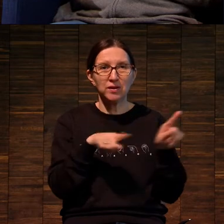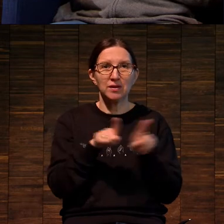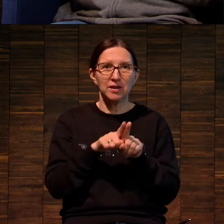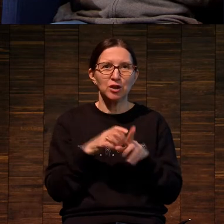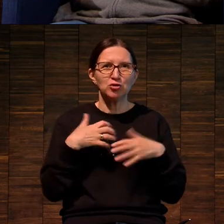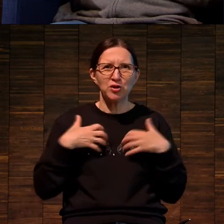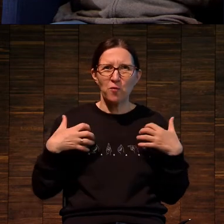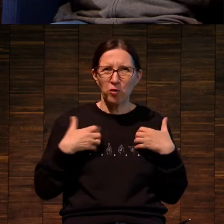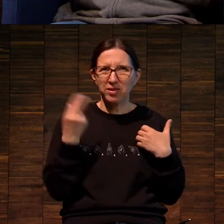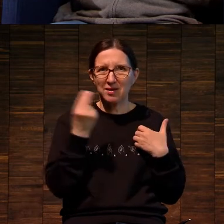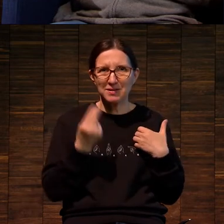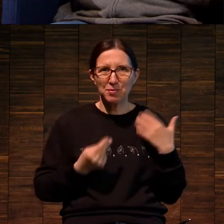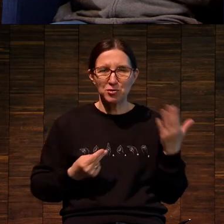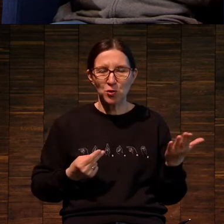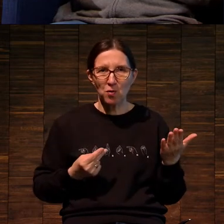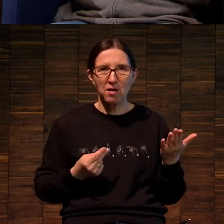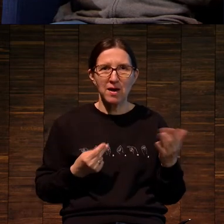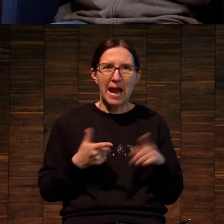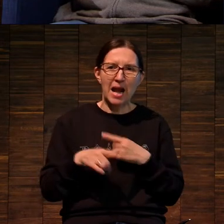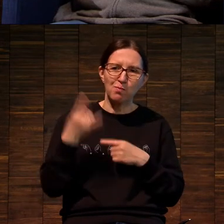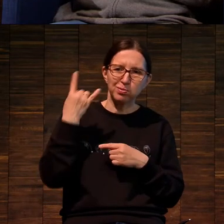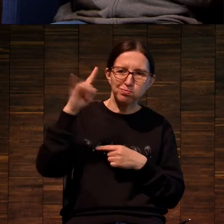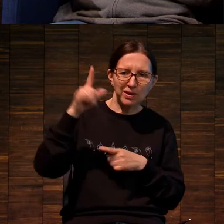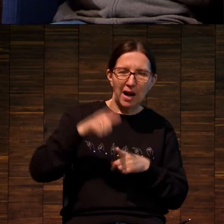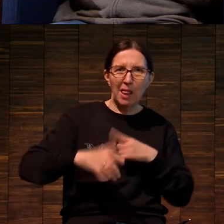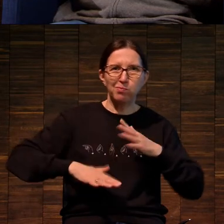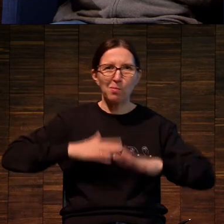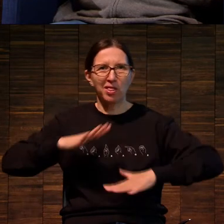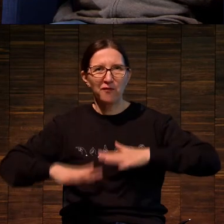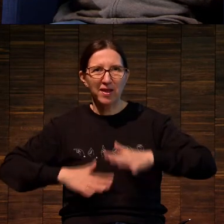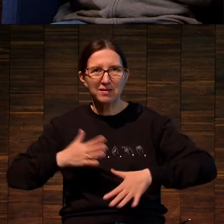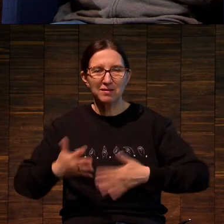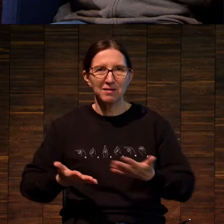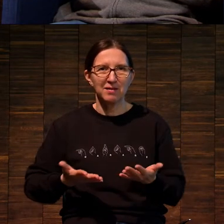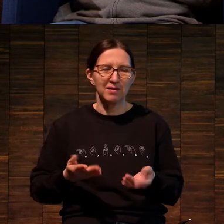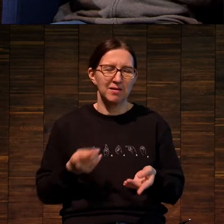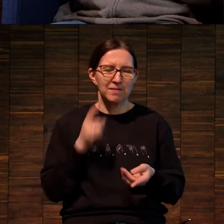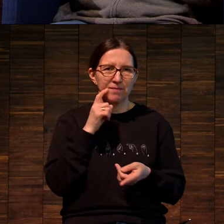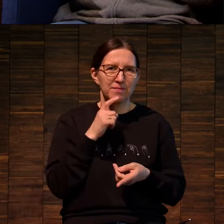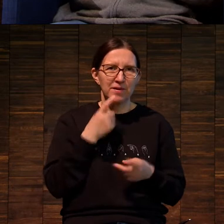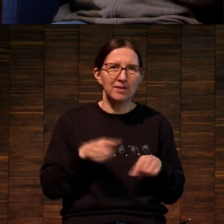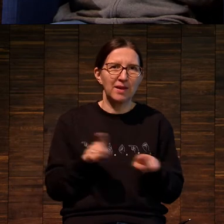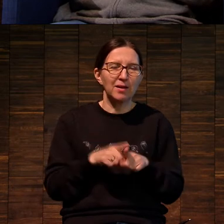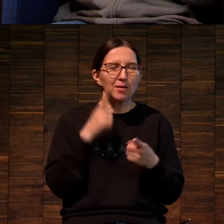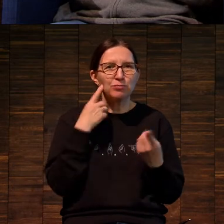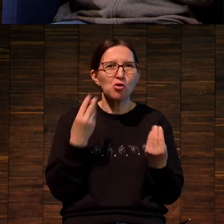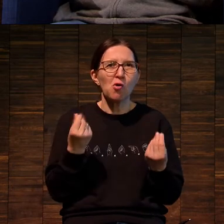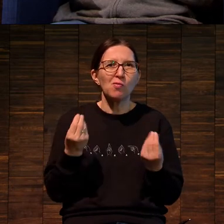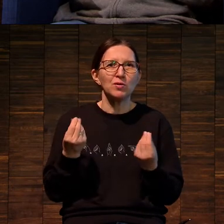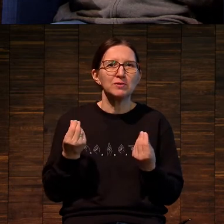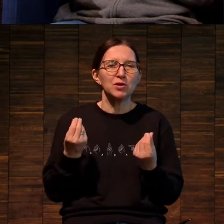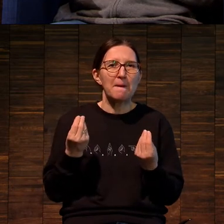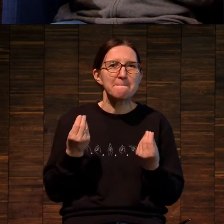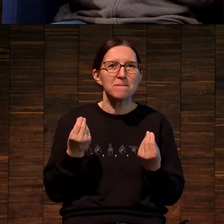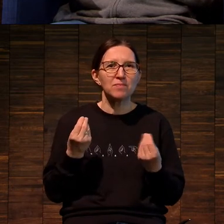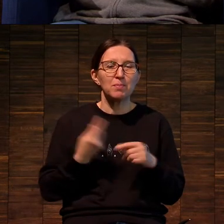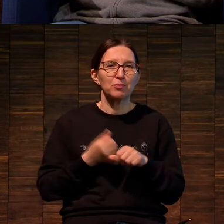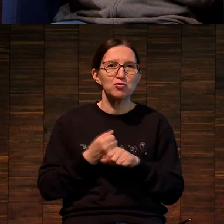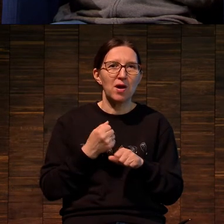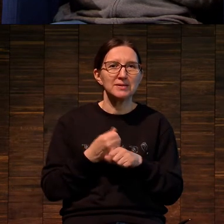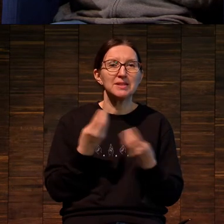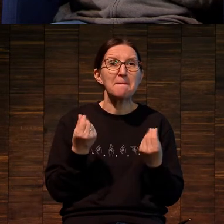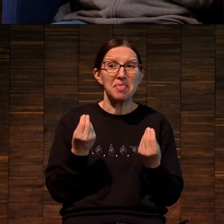такое животное, которое то ли бык, то ли медведь, ну как бы биржевые вот эти вот бык и медведь,